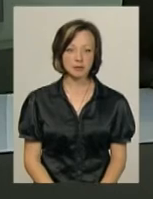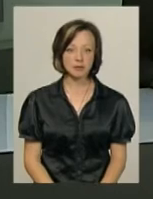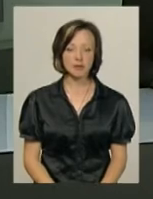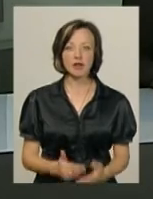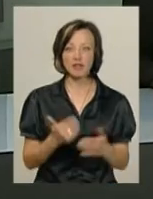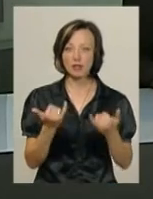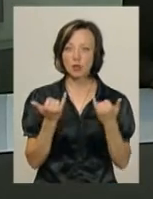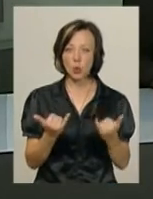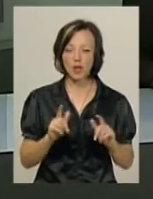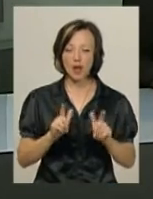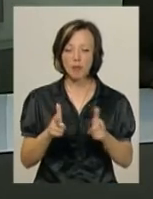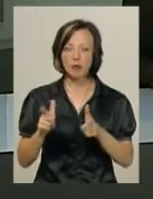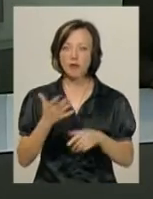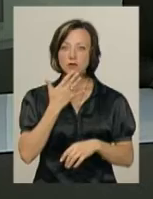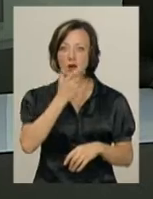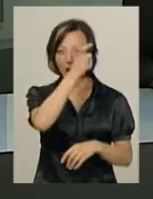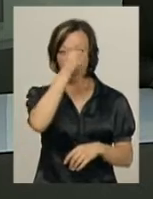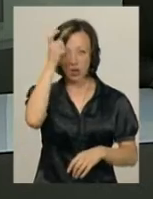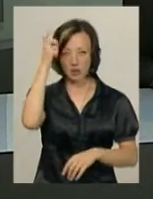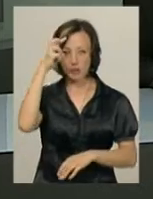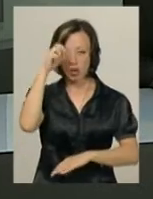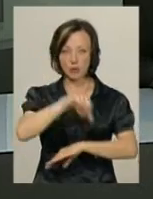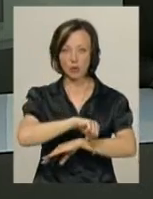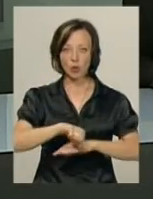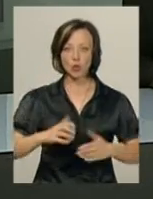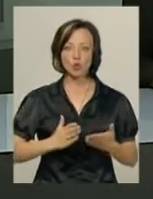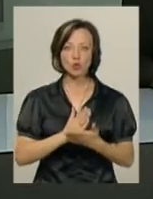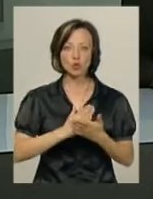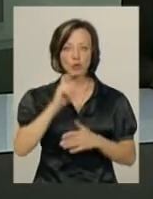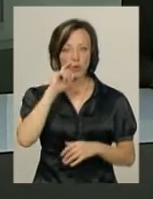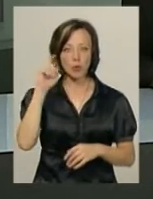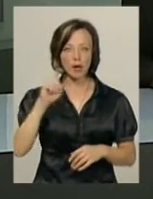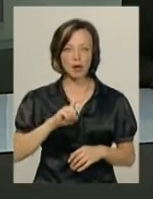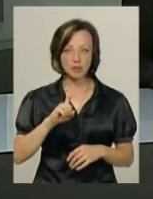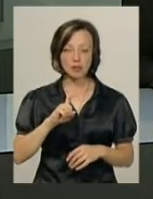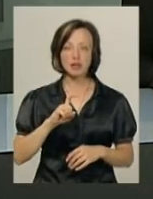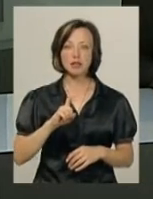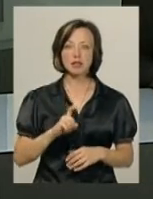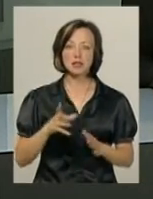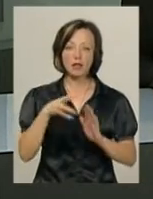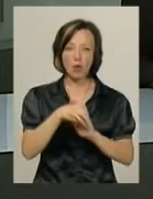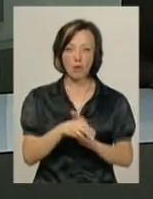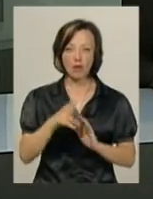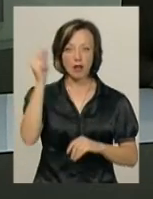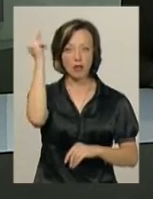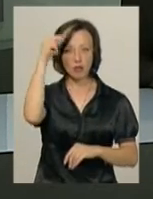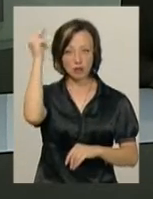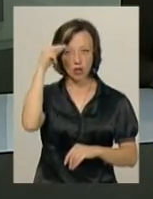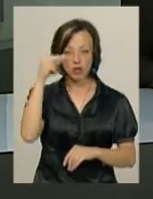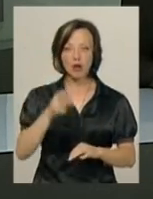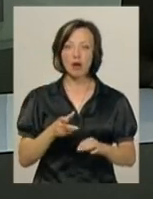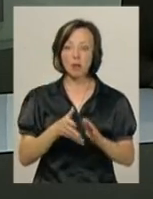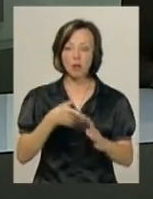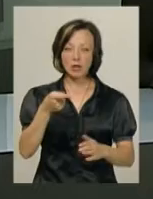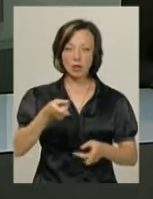Від сьогодні апітурієнтів Національної академії Державної прикордонної служби України імені Богдана Хмельницького зараховують на навчання. Подати